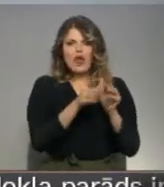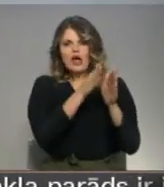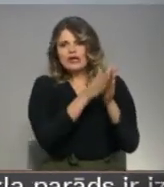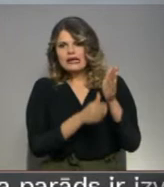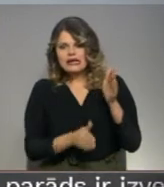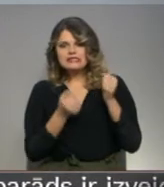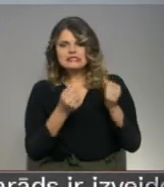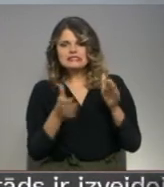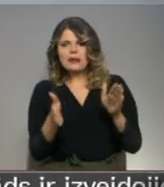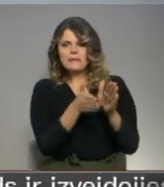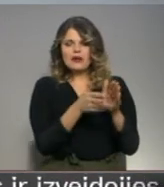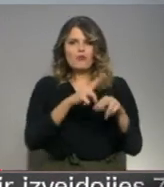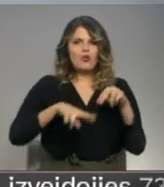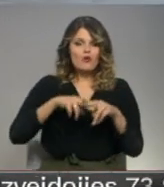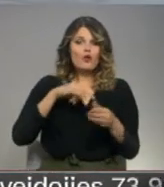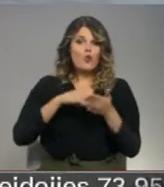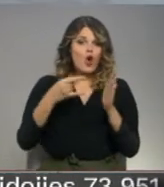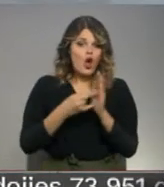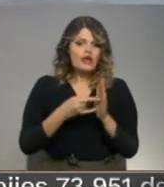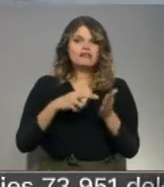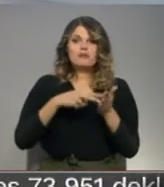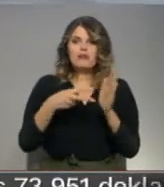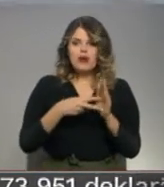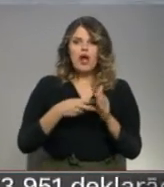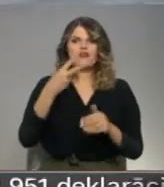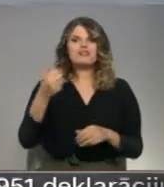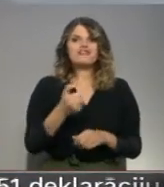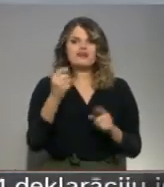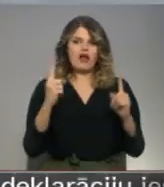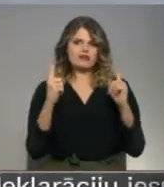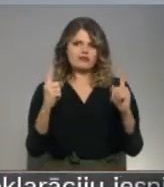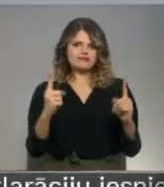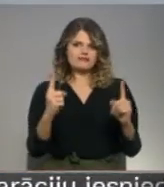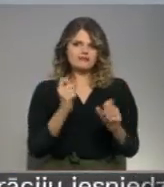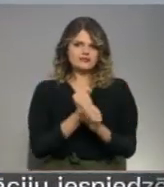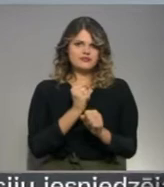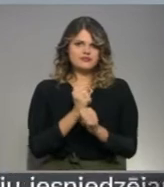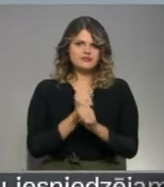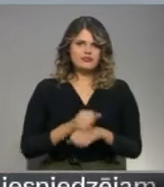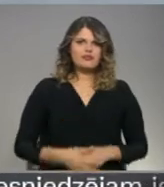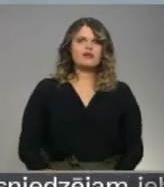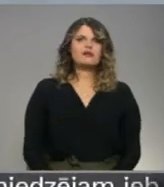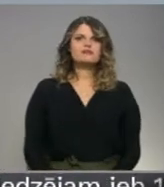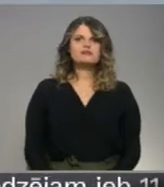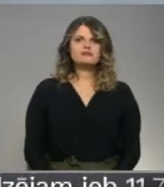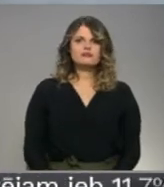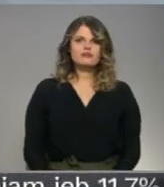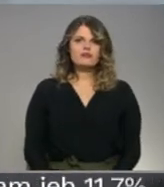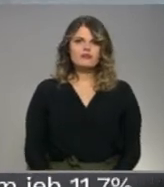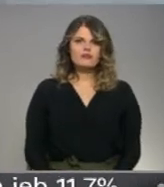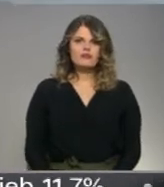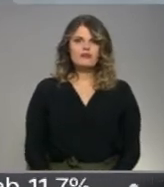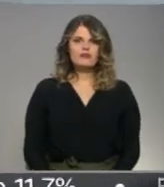krasta nostiprinājuma izbūvi. Projektu plāno cīst no divu gadu laikā. Sandra Leitāni, Andras Pāns, Zemgals